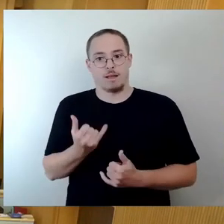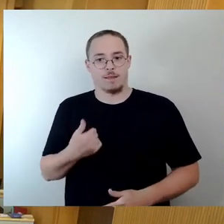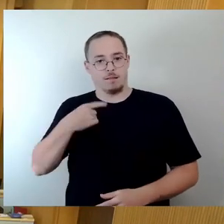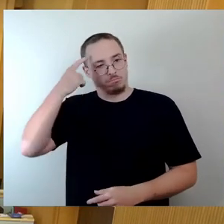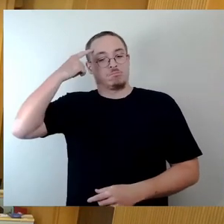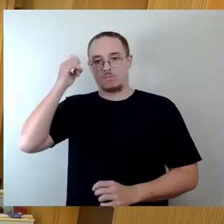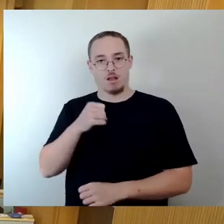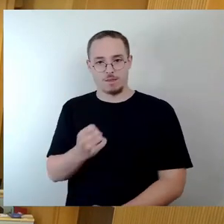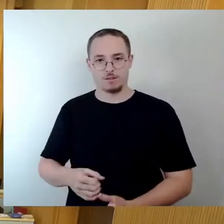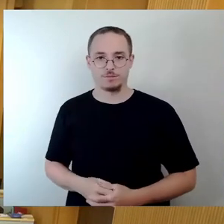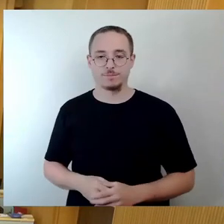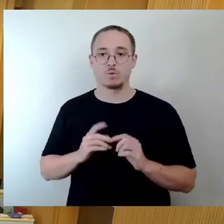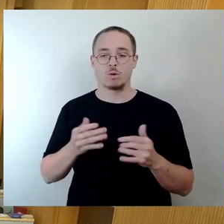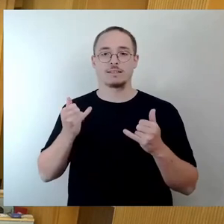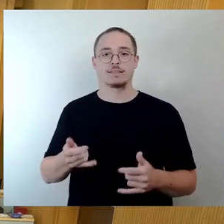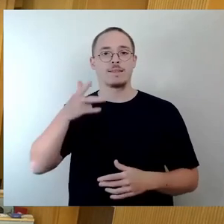mit Herrn Schmelig.